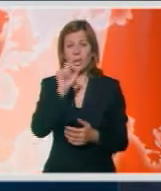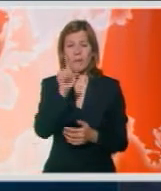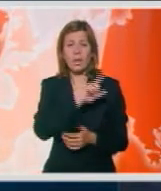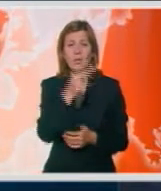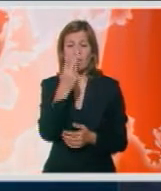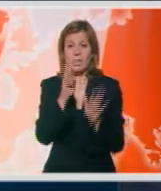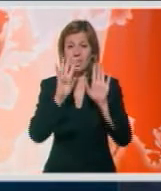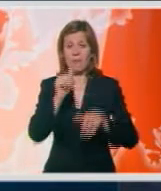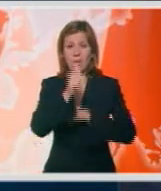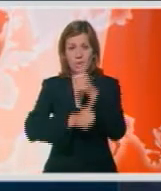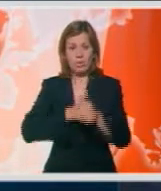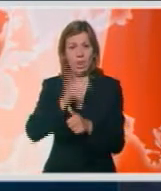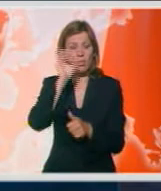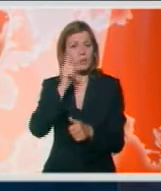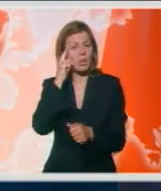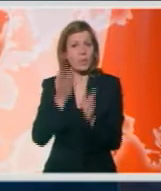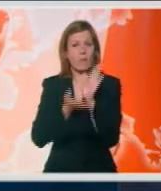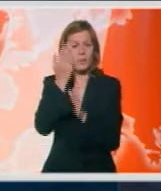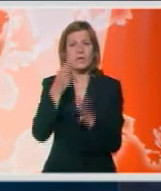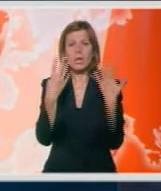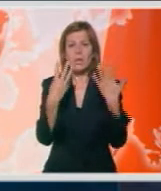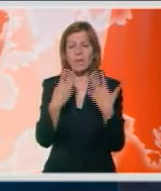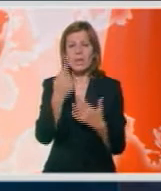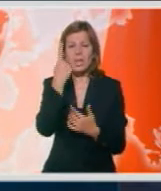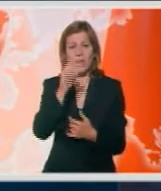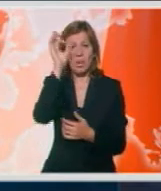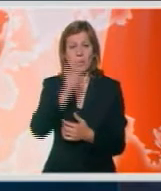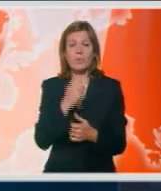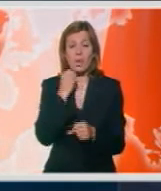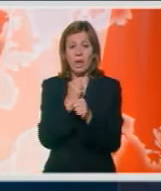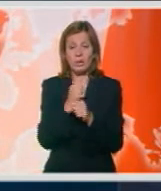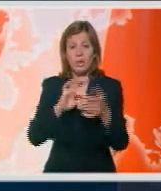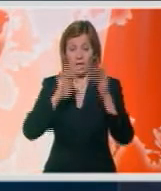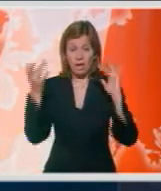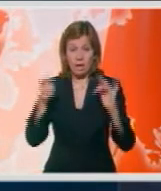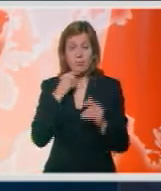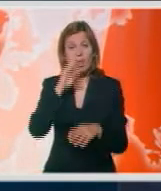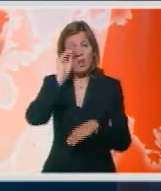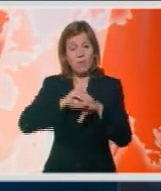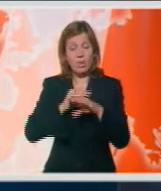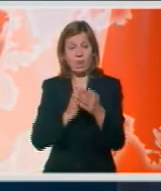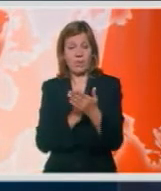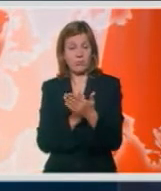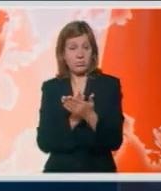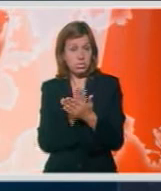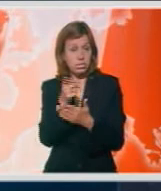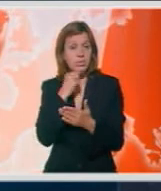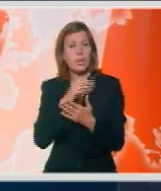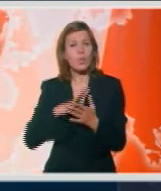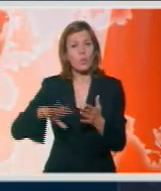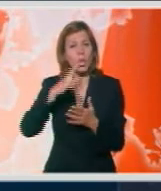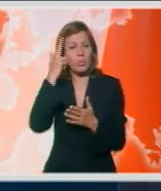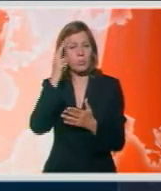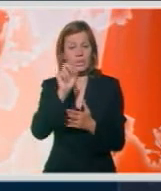29 godina procenat znatno viši i iznosi 91%. I dok je procenat informisanja putem interneta na ukupnoj populaciji